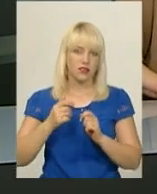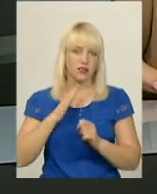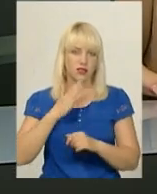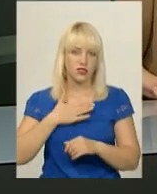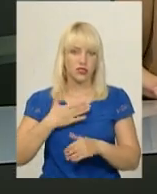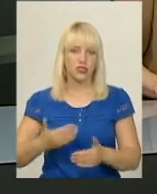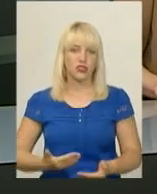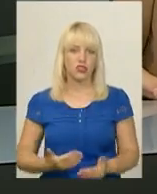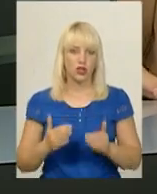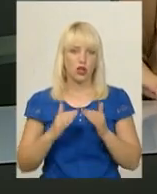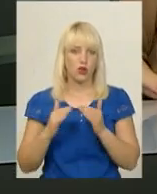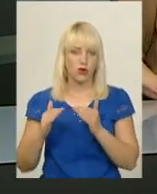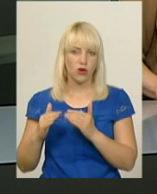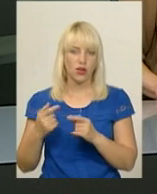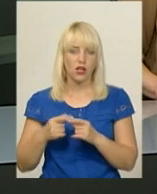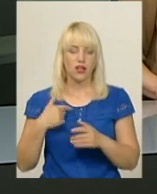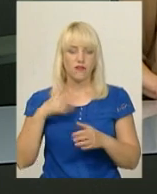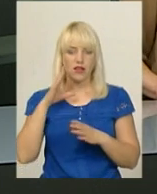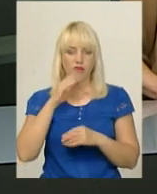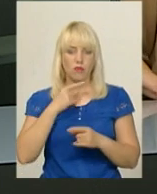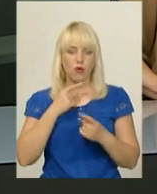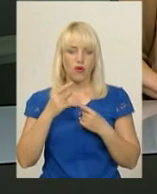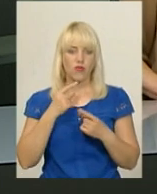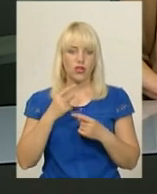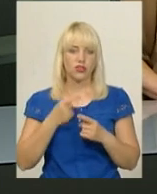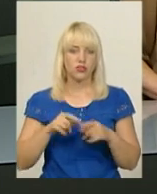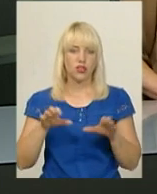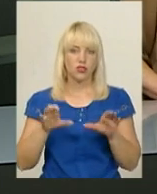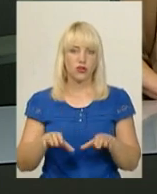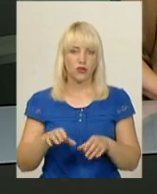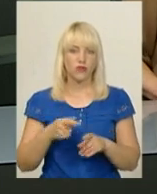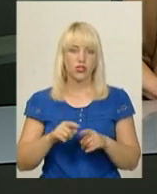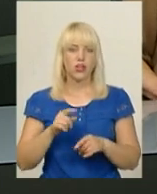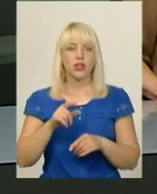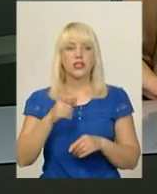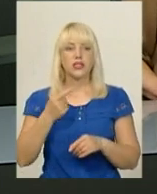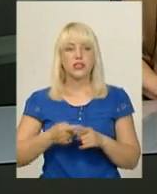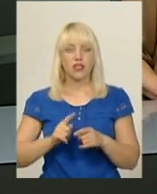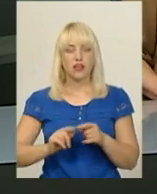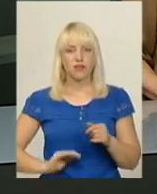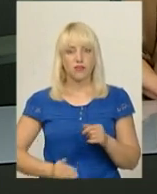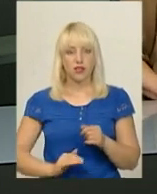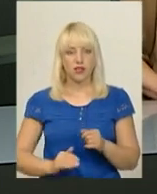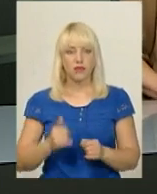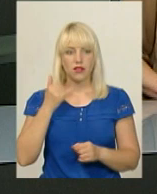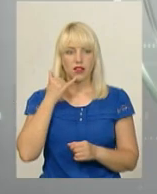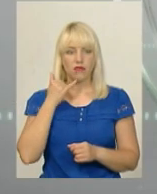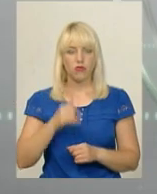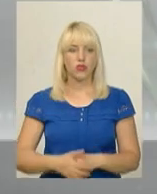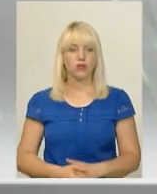Нам вдалося поспілкуватися з головою житлово-будівельного кооперативу Рівненська брама Андрій. Савчуком телефоном.